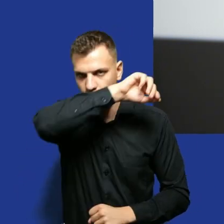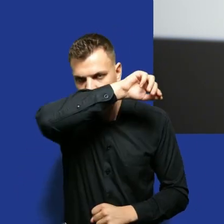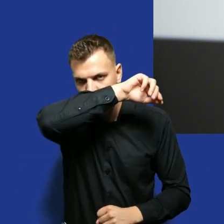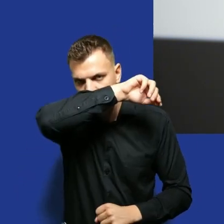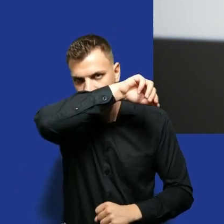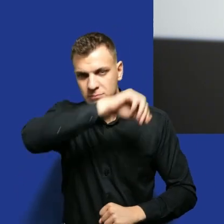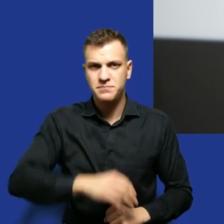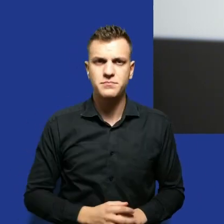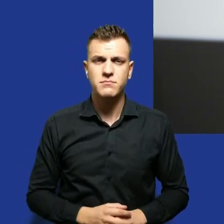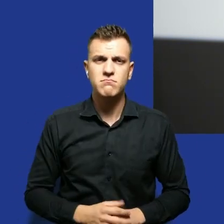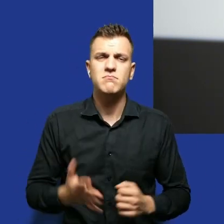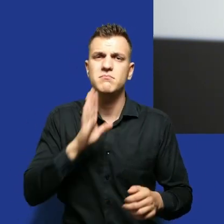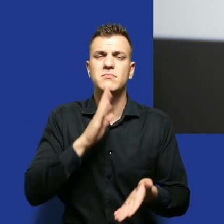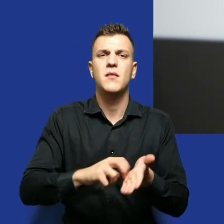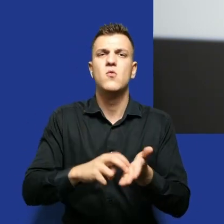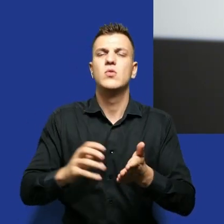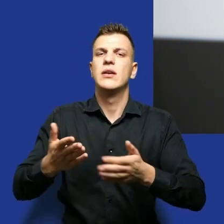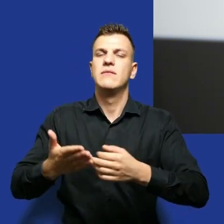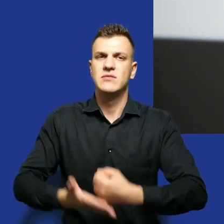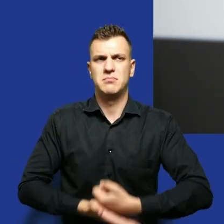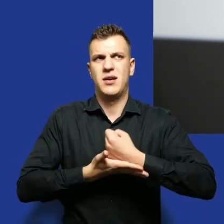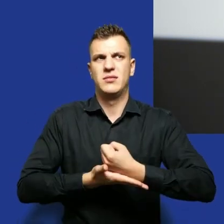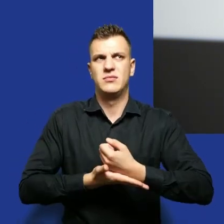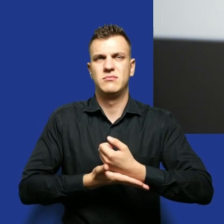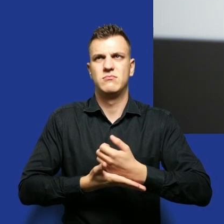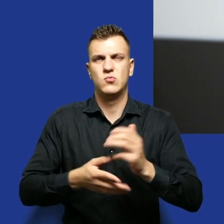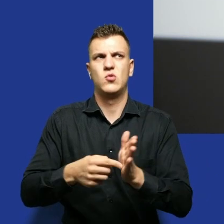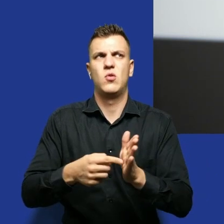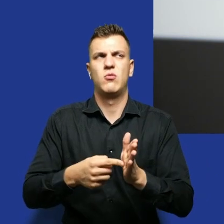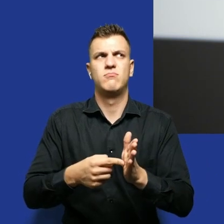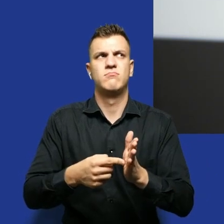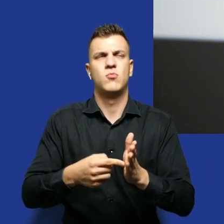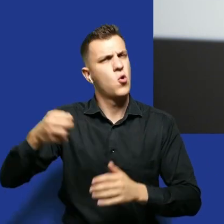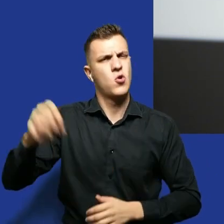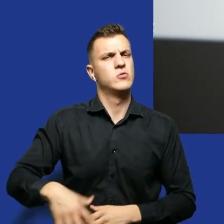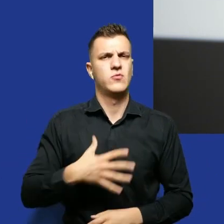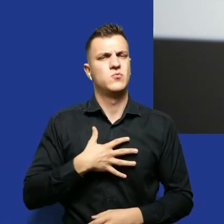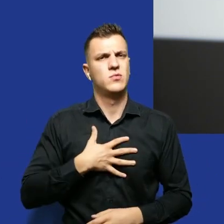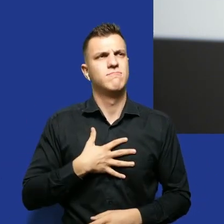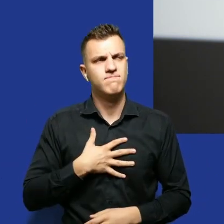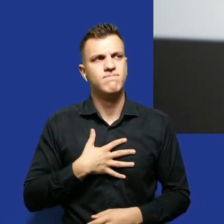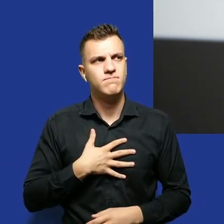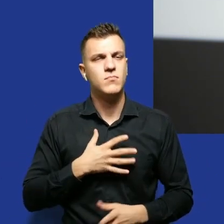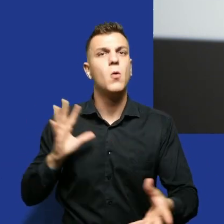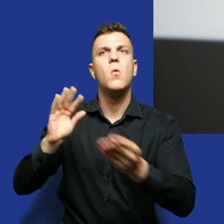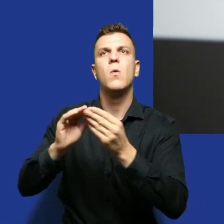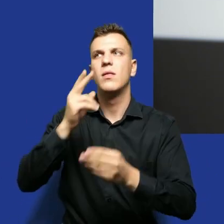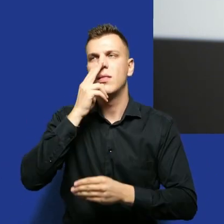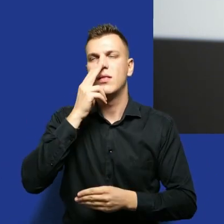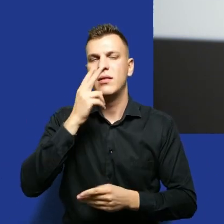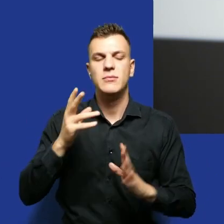I brak tego wsparcia jest najbardziej bolesną sprawą, jak się działa samemu. Tak mówiąc z doświadczenia, że rzeczywiście jak się